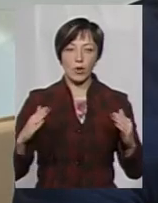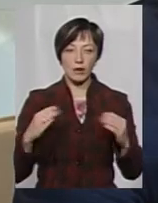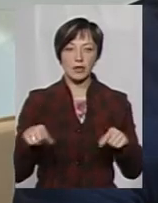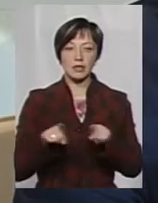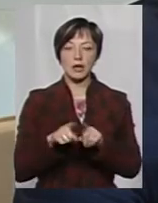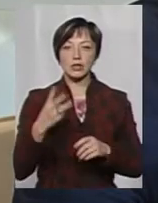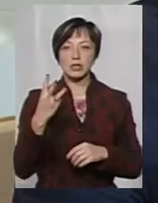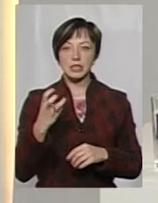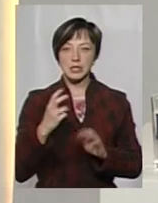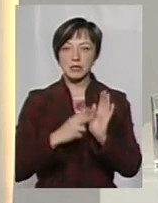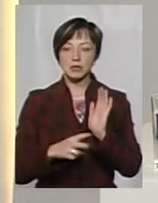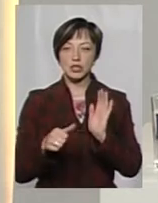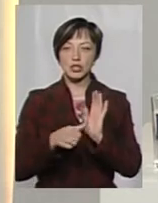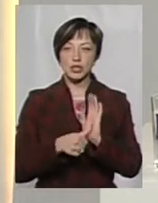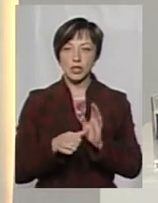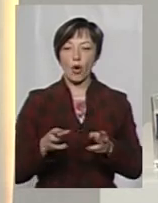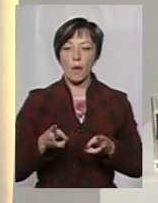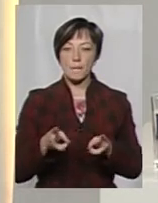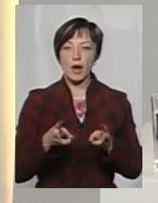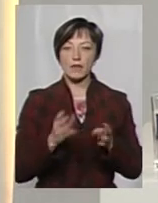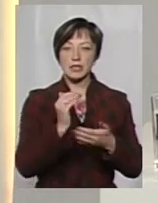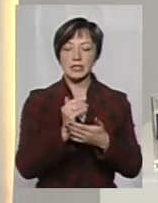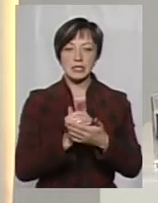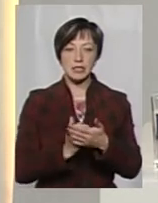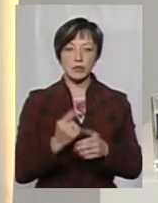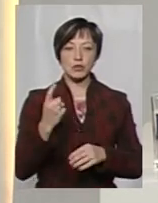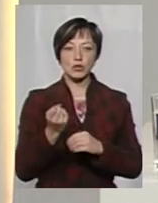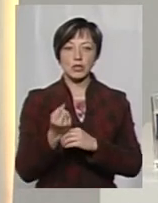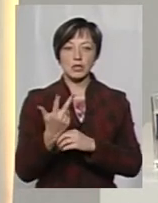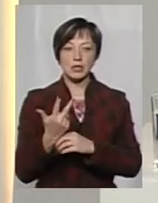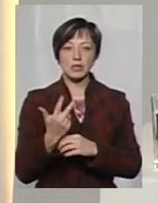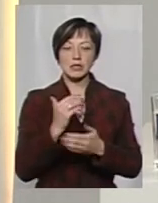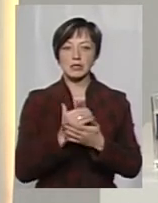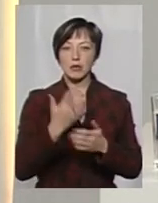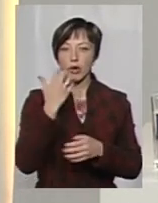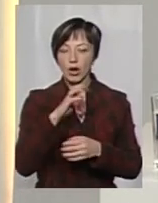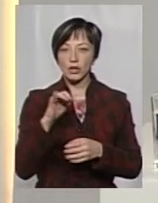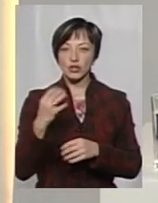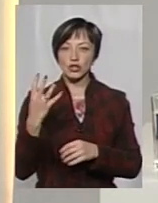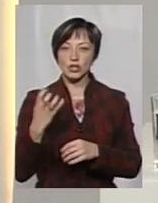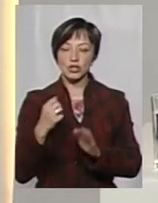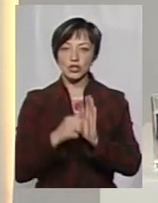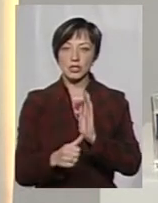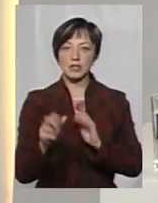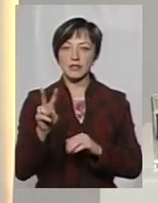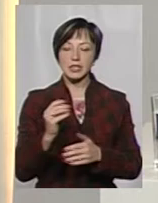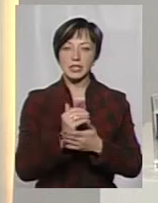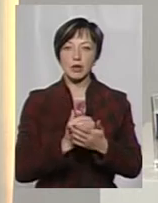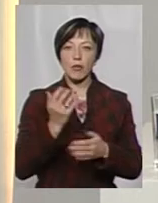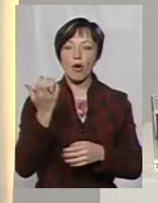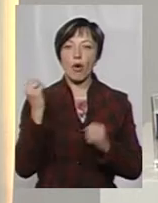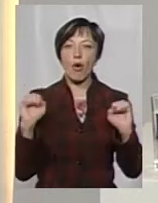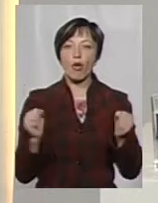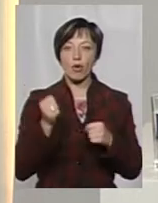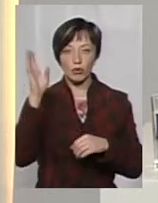376 опальний систем, 113 систем гарячого та 462 системи холодного